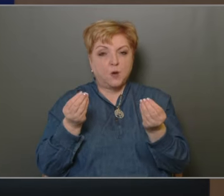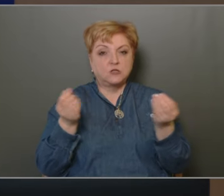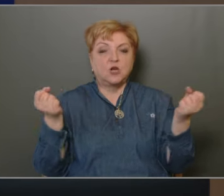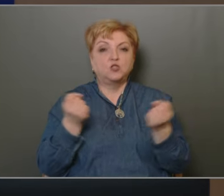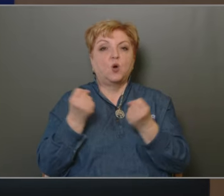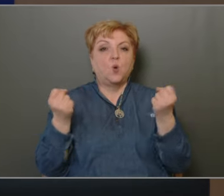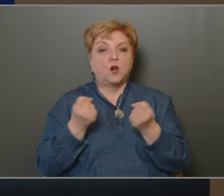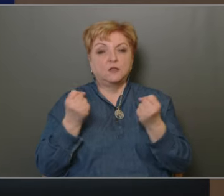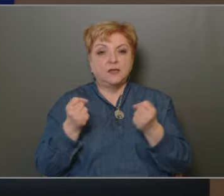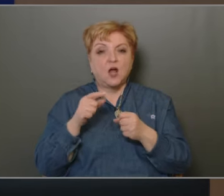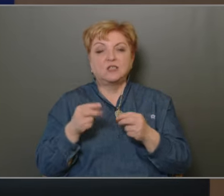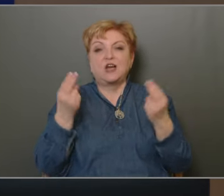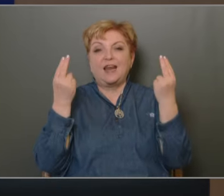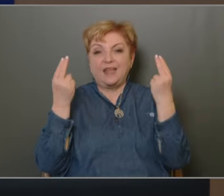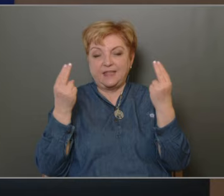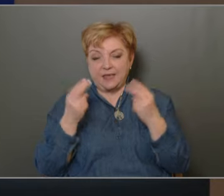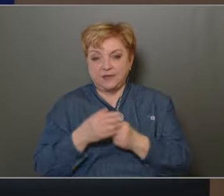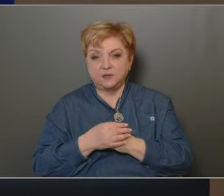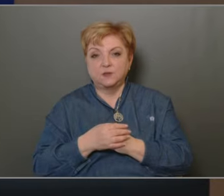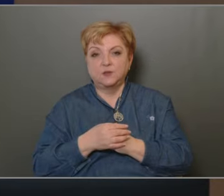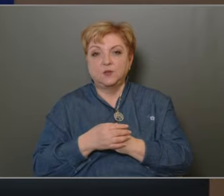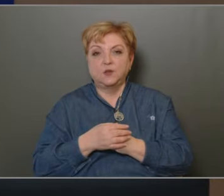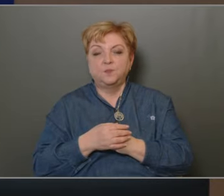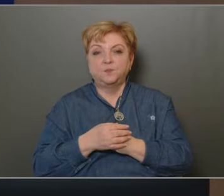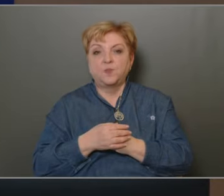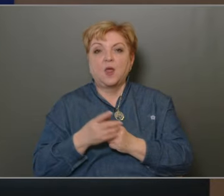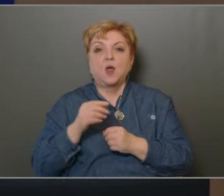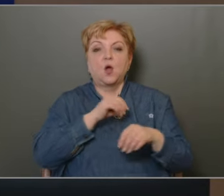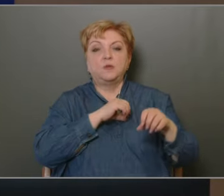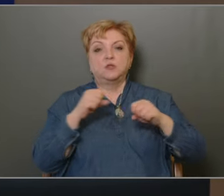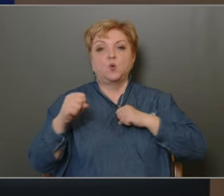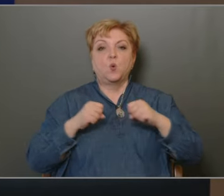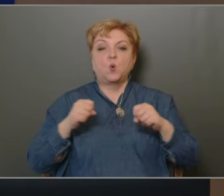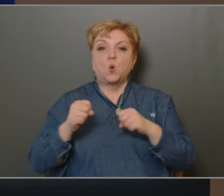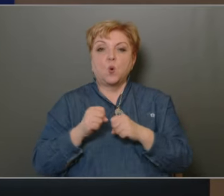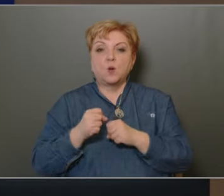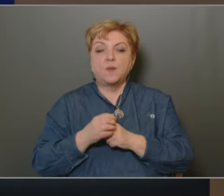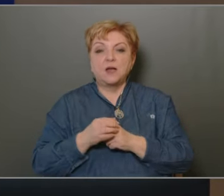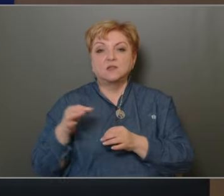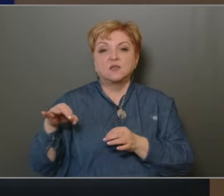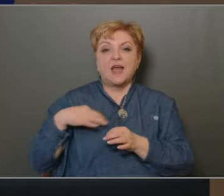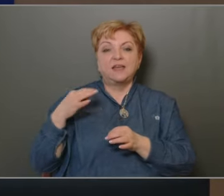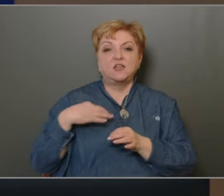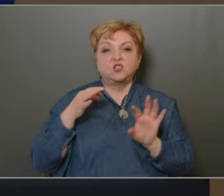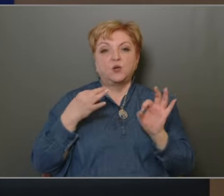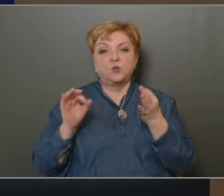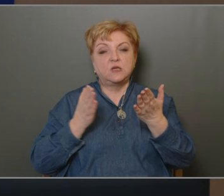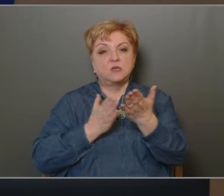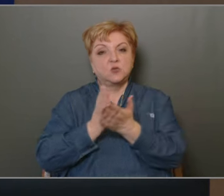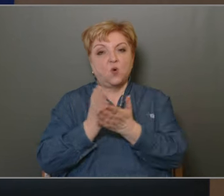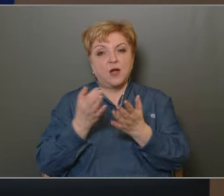gyakorlatilag azt a lényeget, amit az önkormányzat az egészségügyi